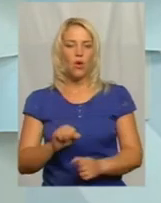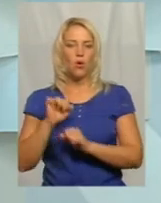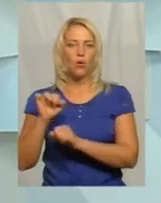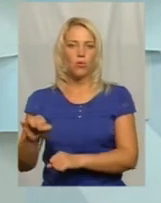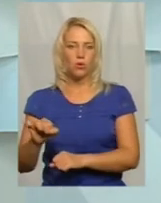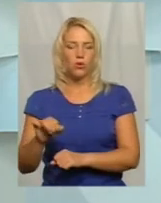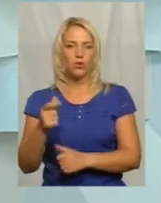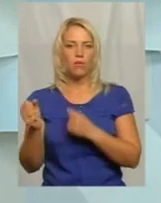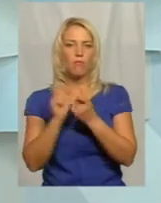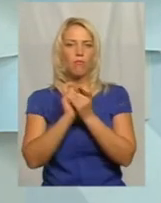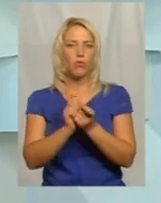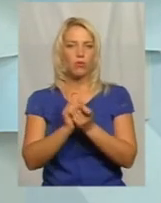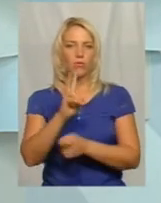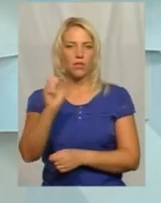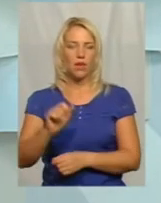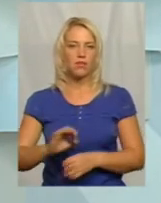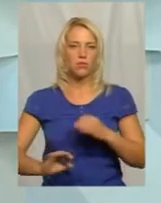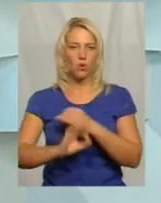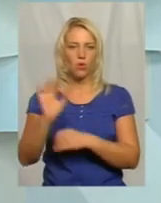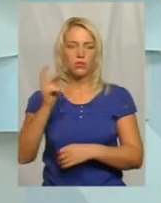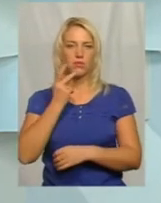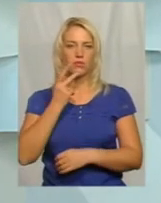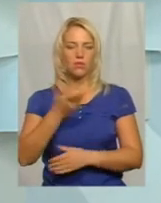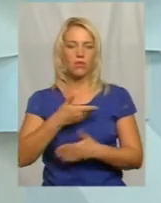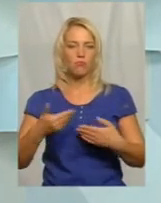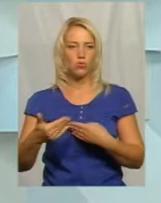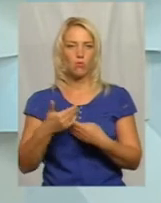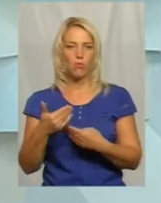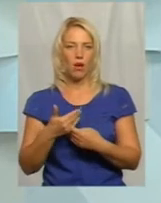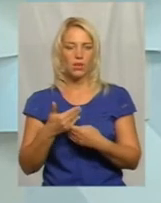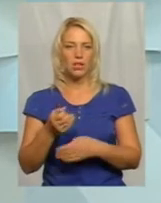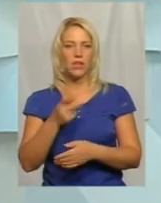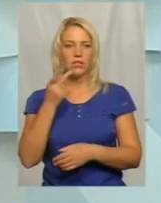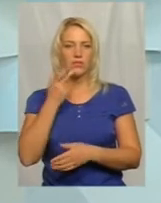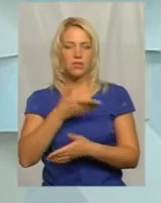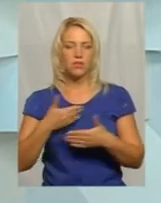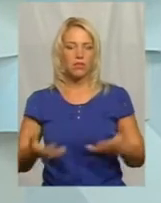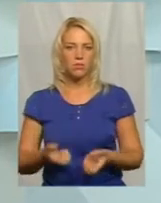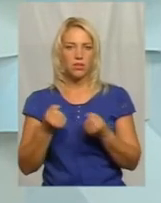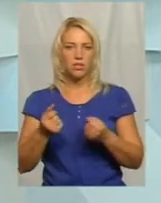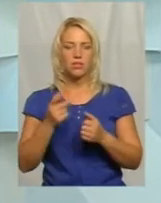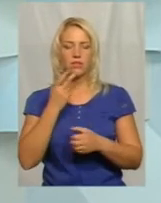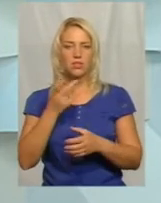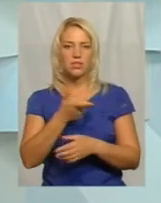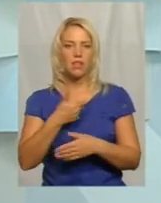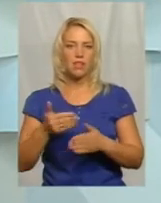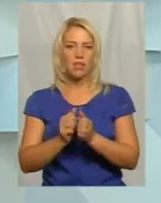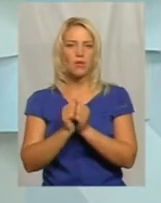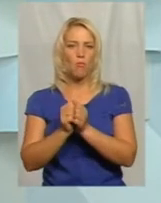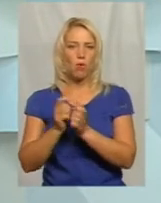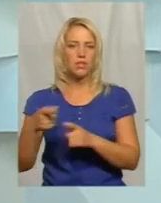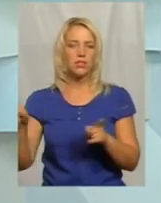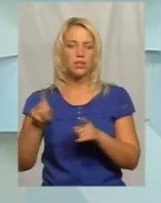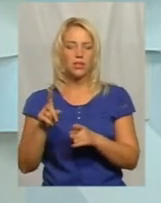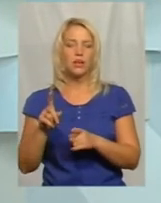боротьби на Сході. Завжди нам помагає, завжди нас підтримують, завжди за нас моляться. І, звичайно, що ми приїхали для того,